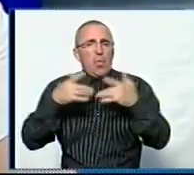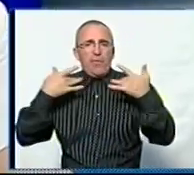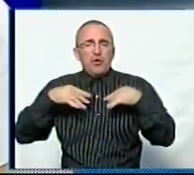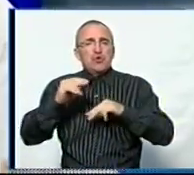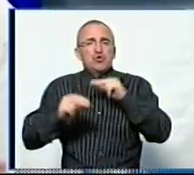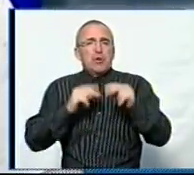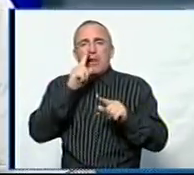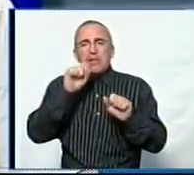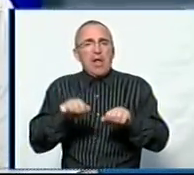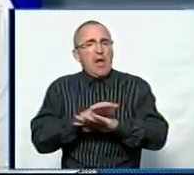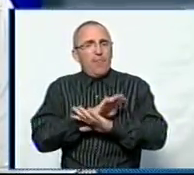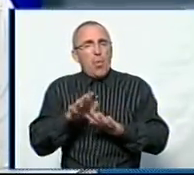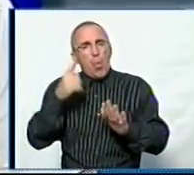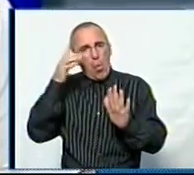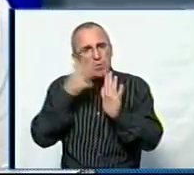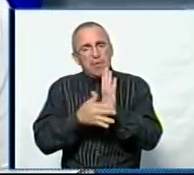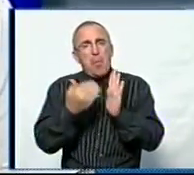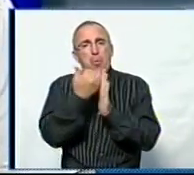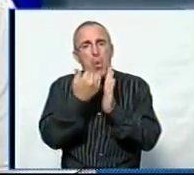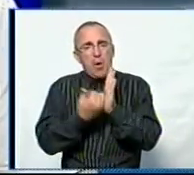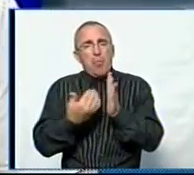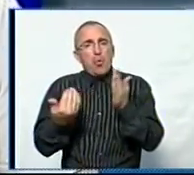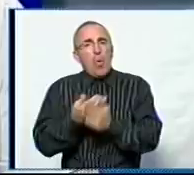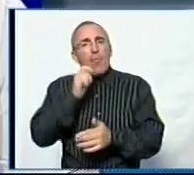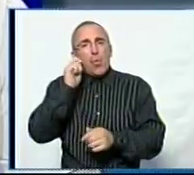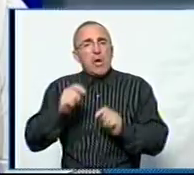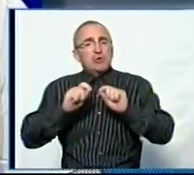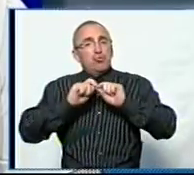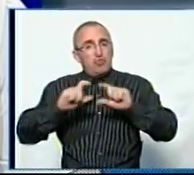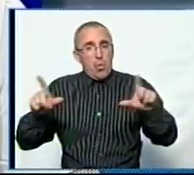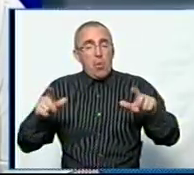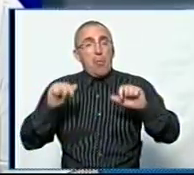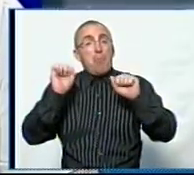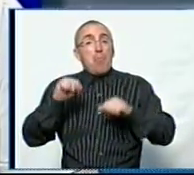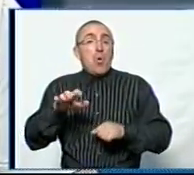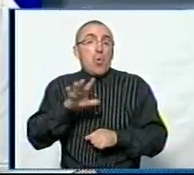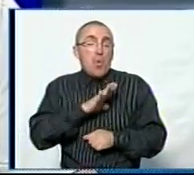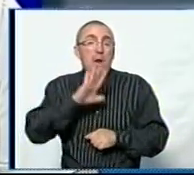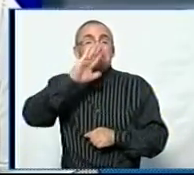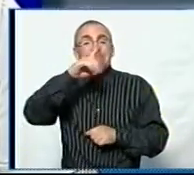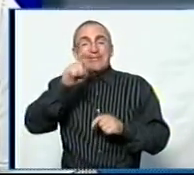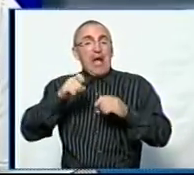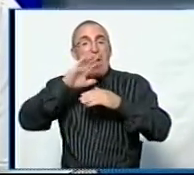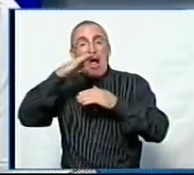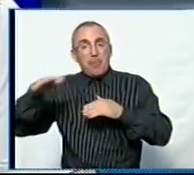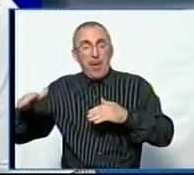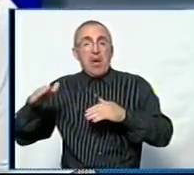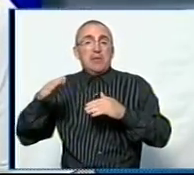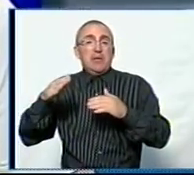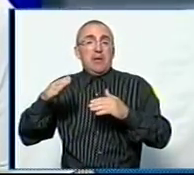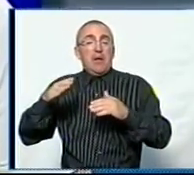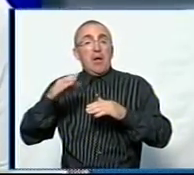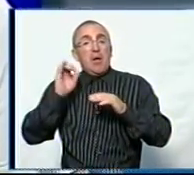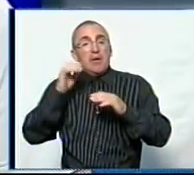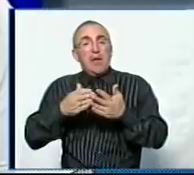через неможливість освоєння програми нової української школи. Можливо, на Закарпатті це пов'язано із мовою